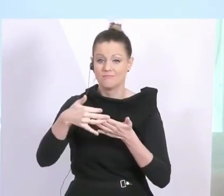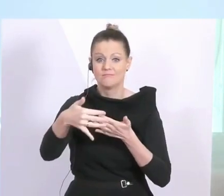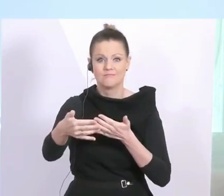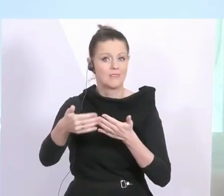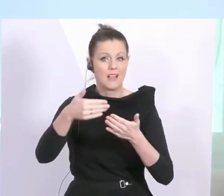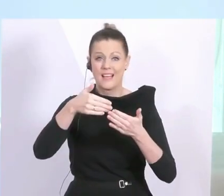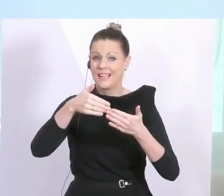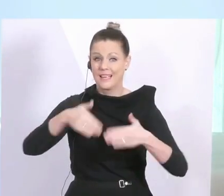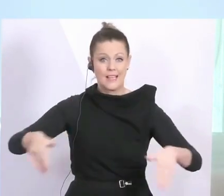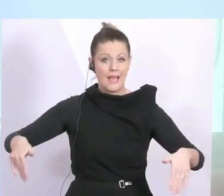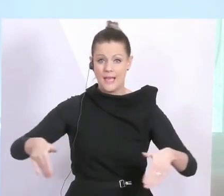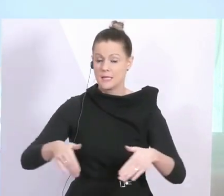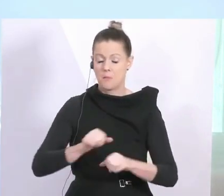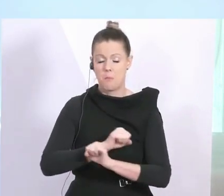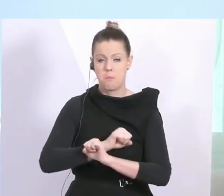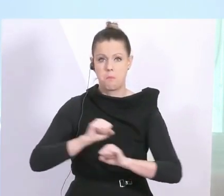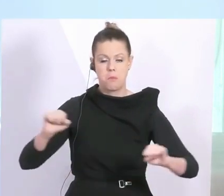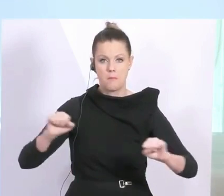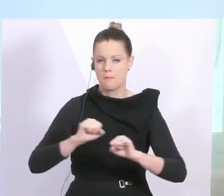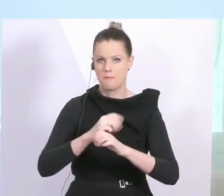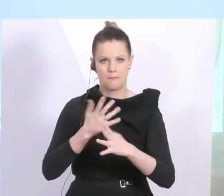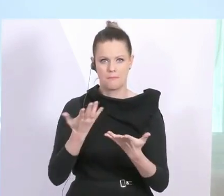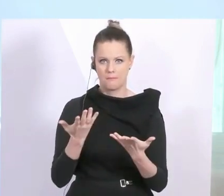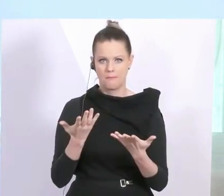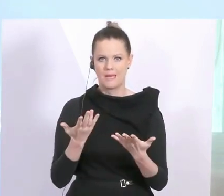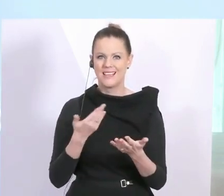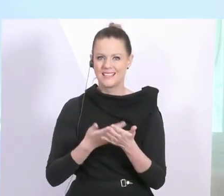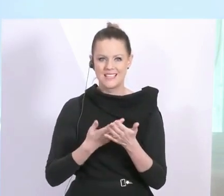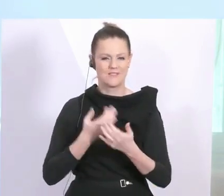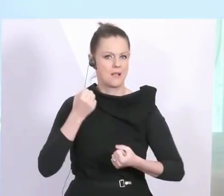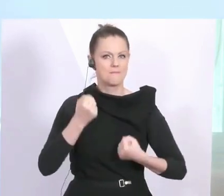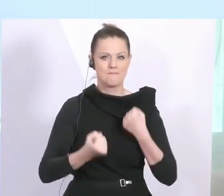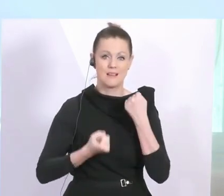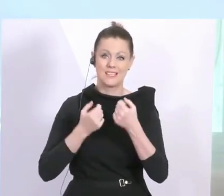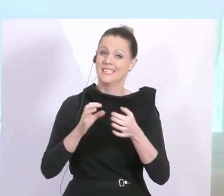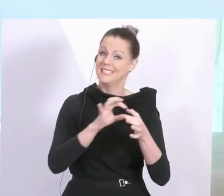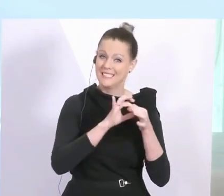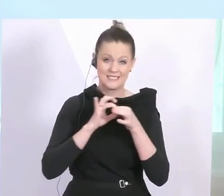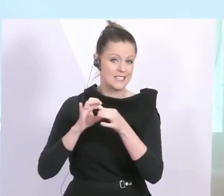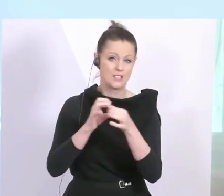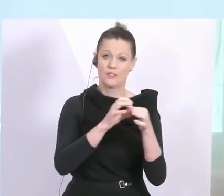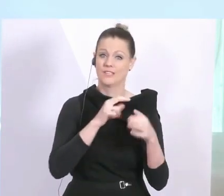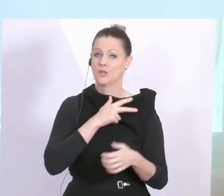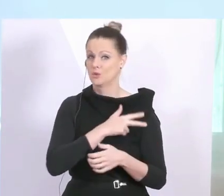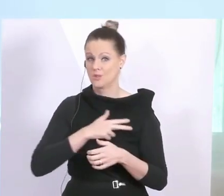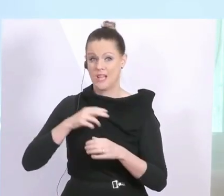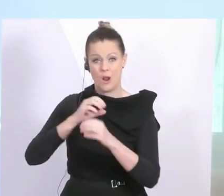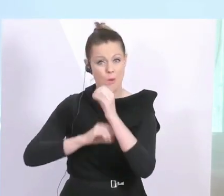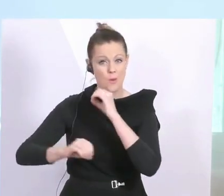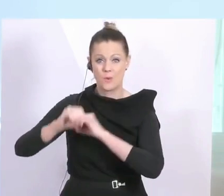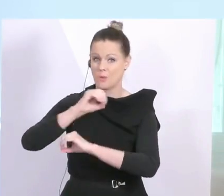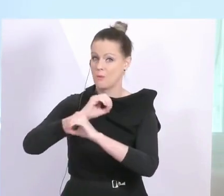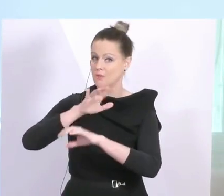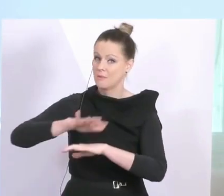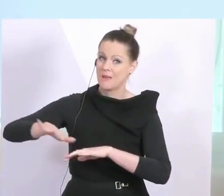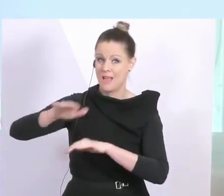Und deshalb müssen wir hier investieren und deshalb ist es ein Marathon und genauso wie im gesellschaftlichen, sozialen und ökonomischen auch, wenn wir dort schauen,